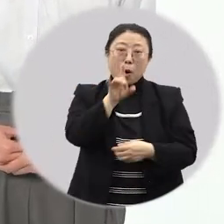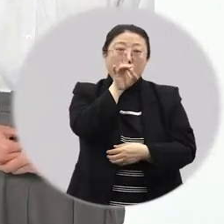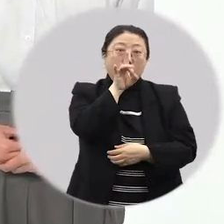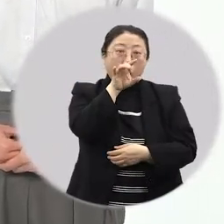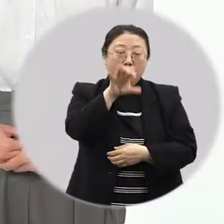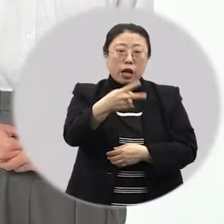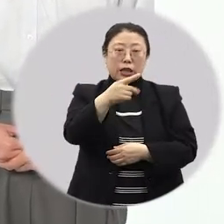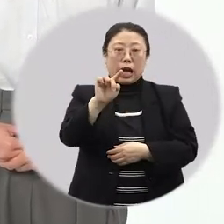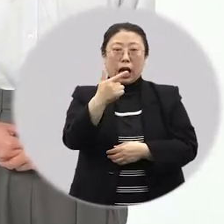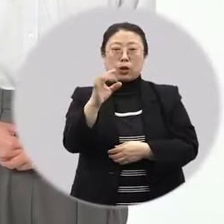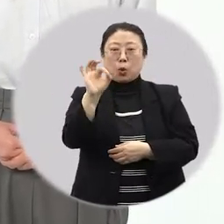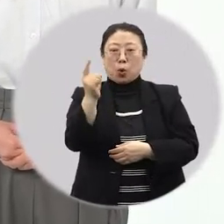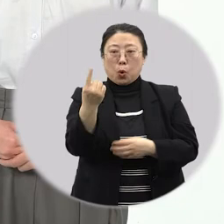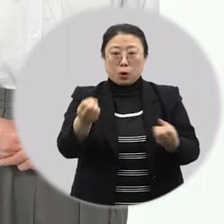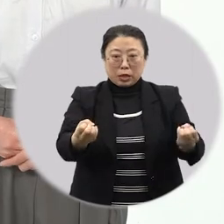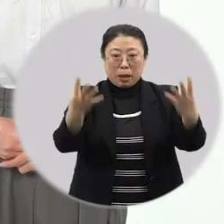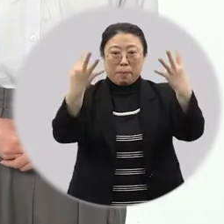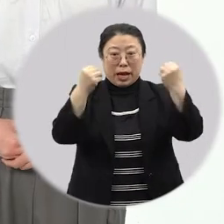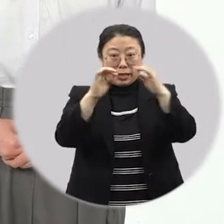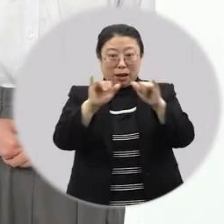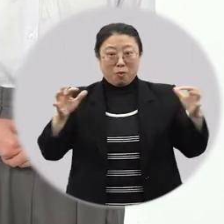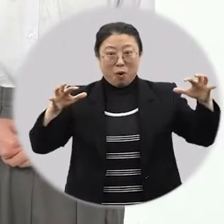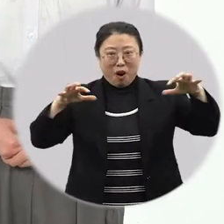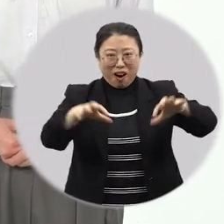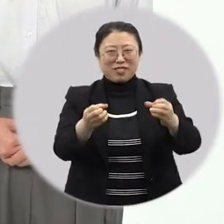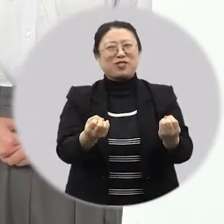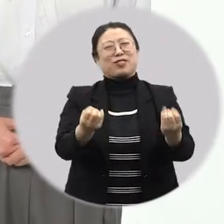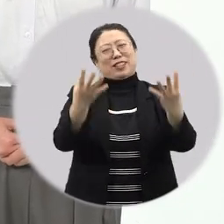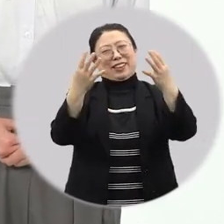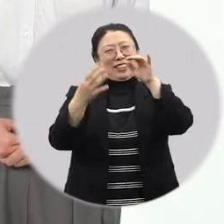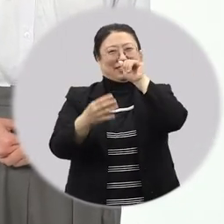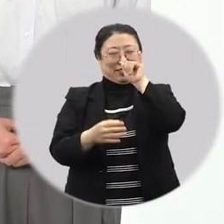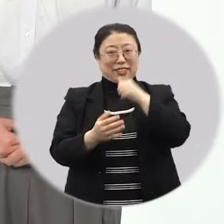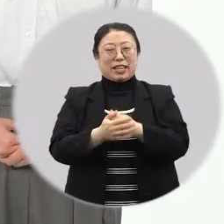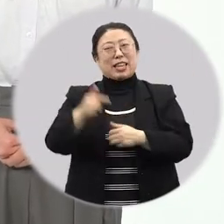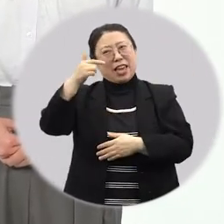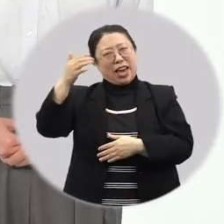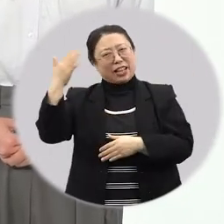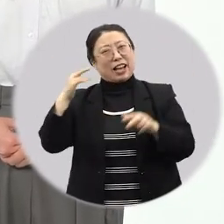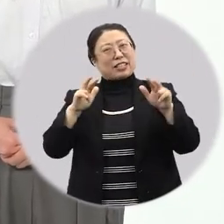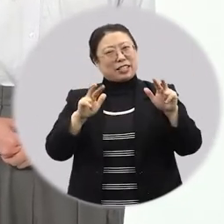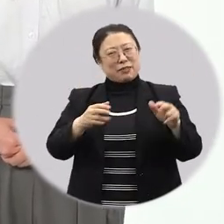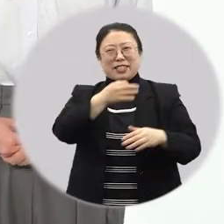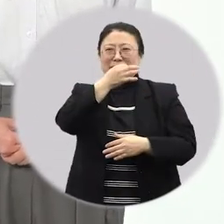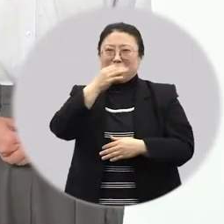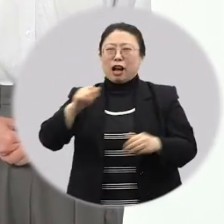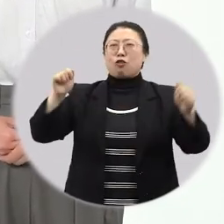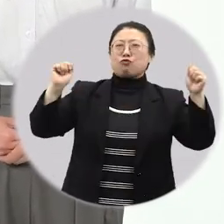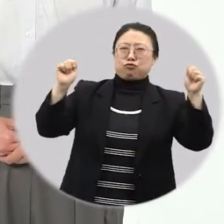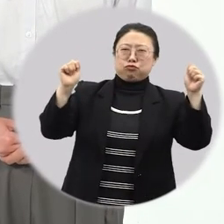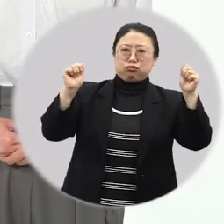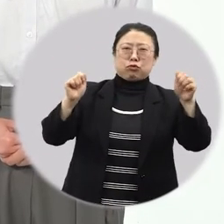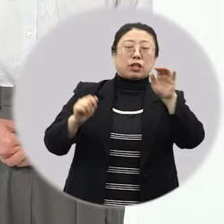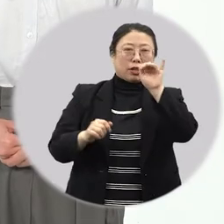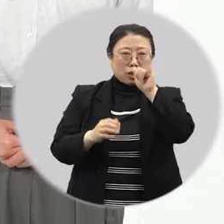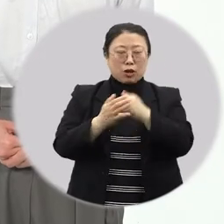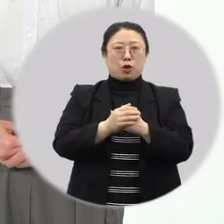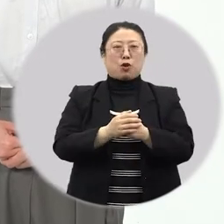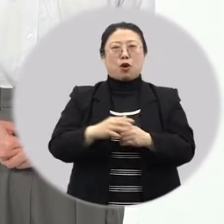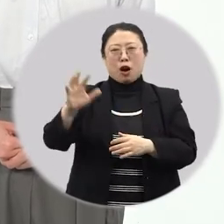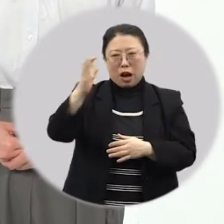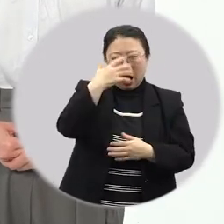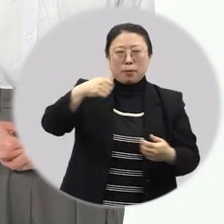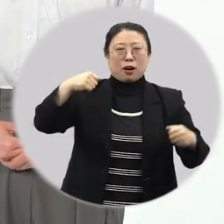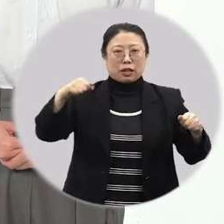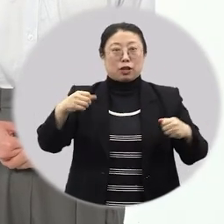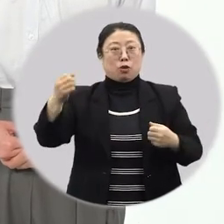말처럼 강릉단호재는 많은 사람이 모여 즐기는 축제의 공간으로 예나 지금이나 신나게 구판도 벌이고